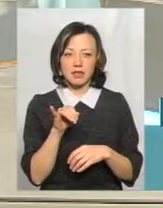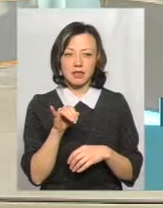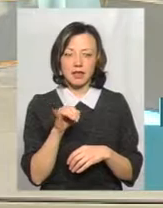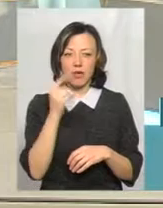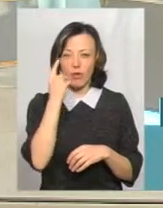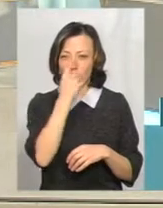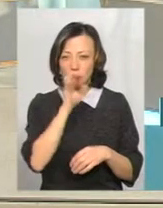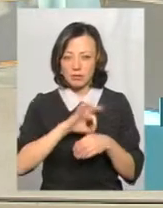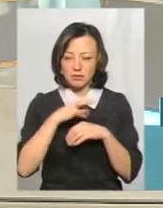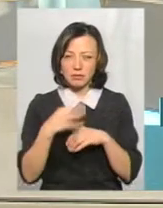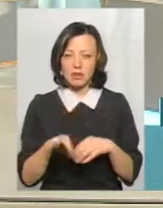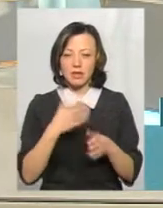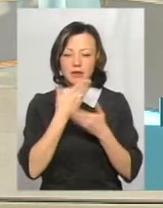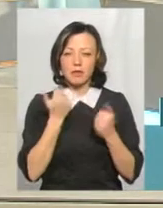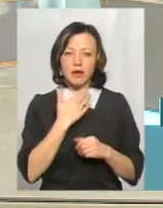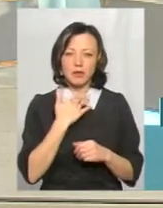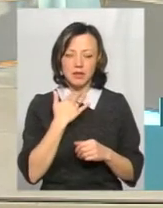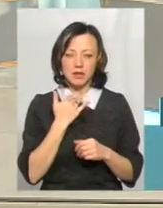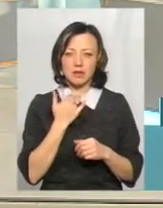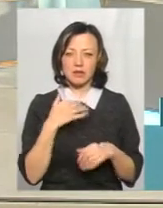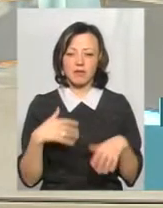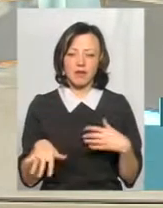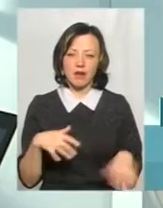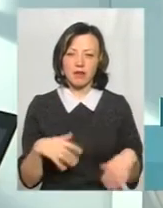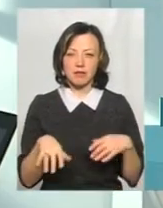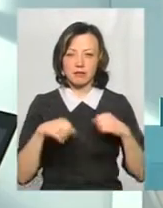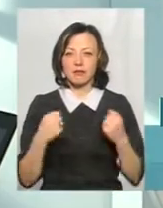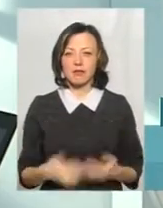яблуках, відсутність апетиту, вялість.